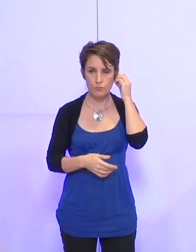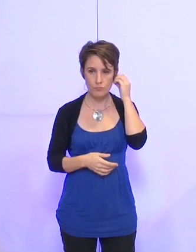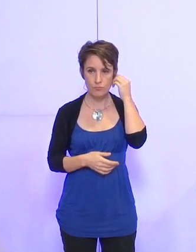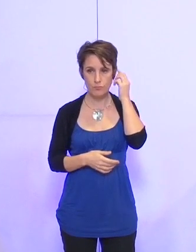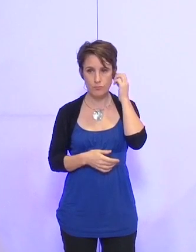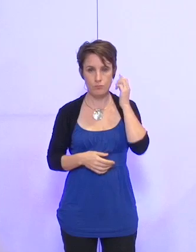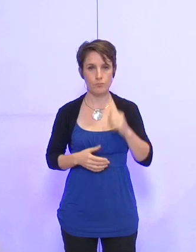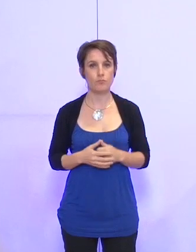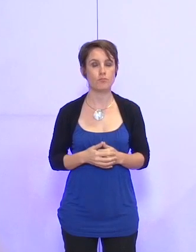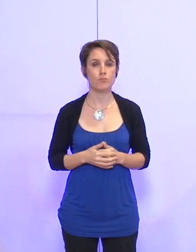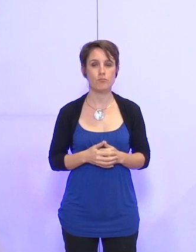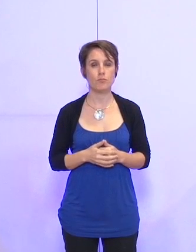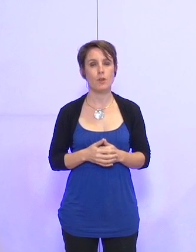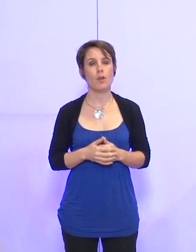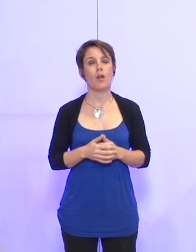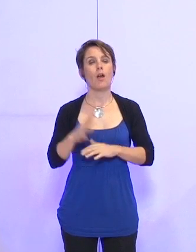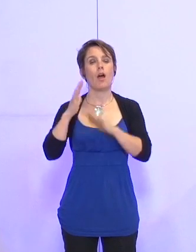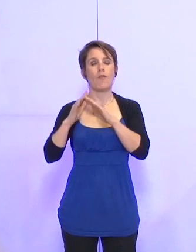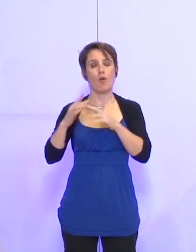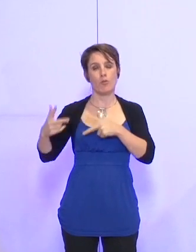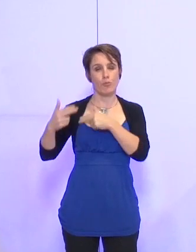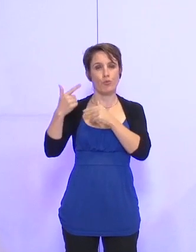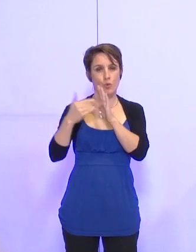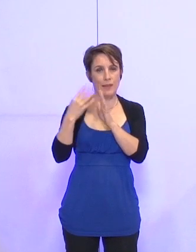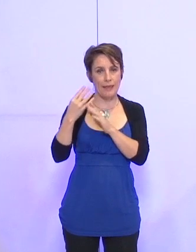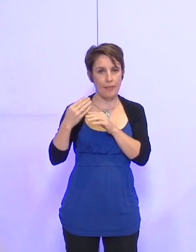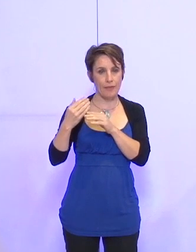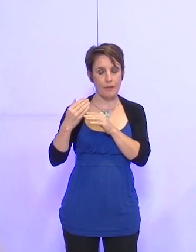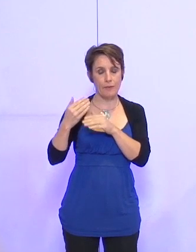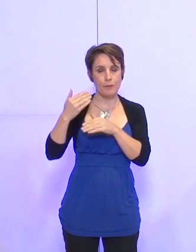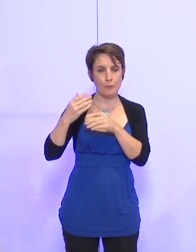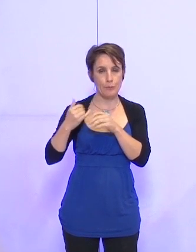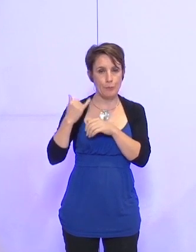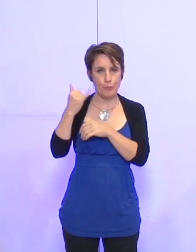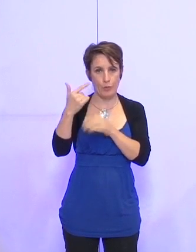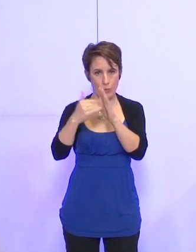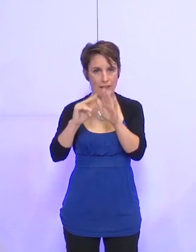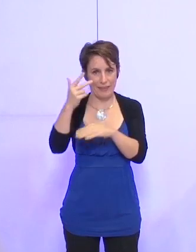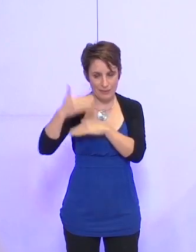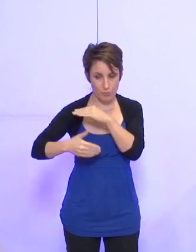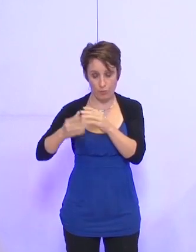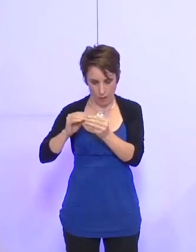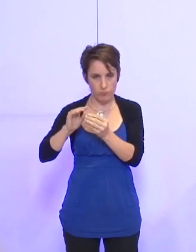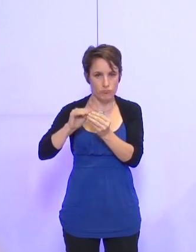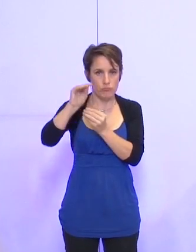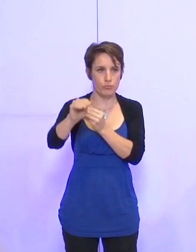Ça a porté initialement sur la période 2004-2013. Qui ne prend pas part au vote ?